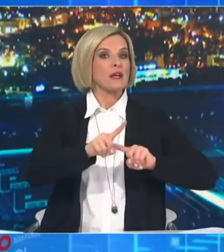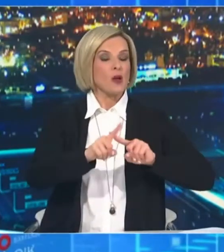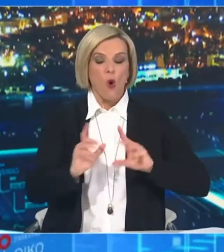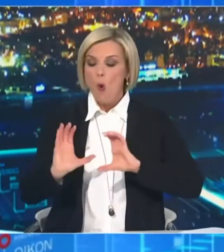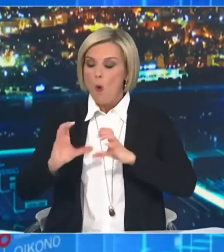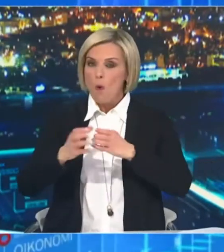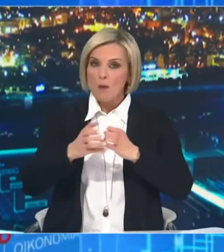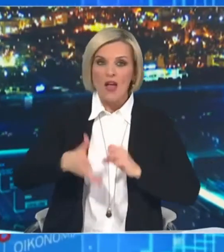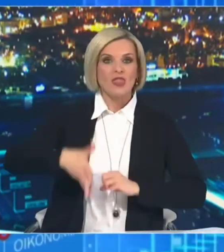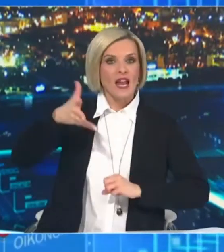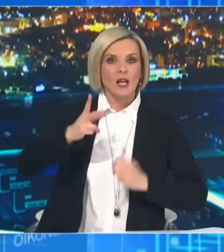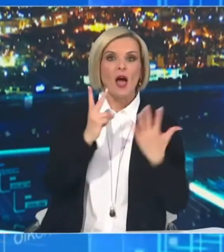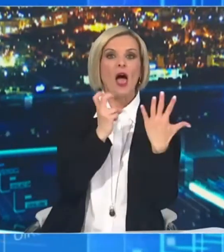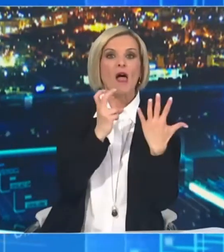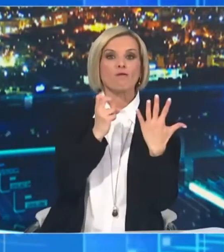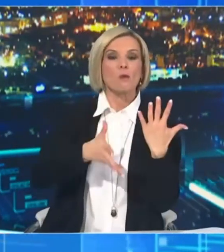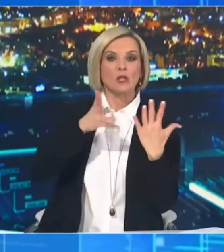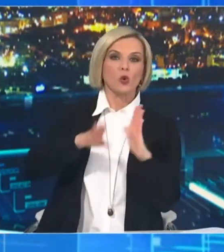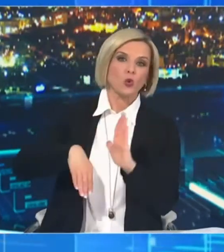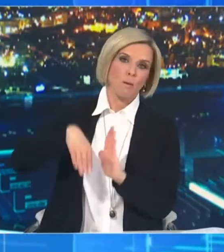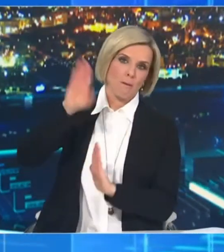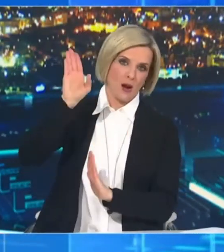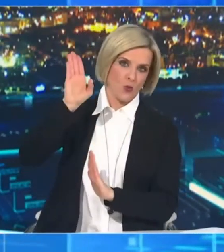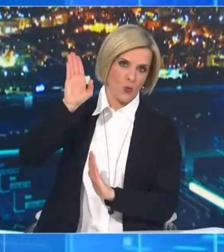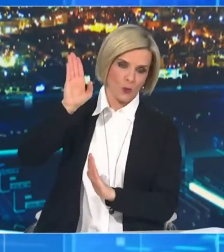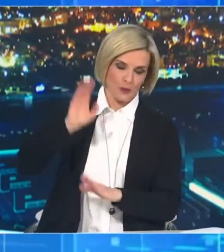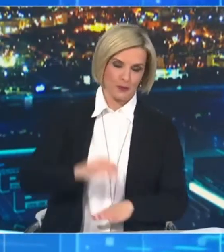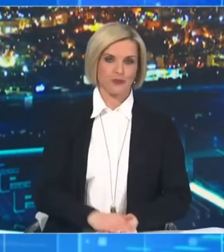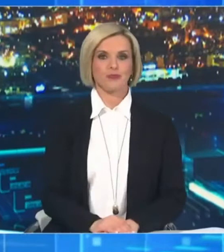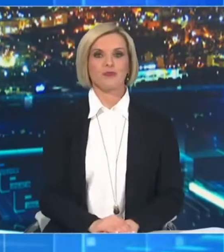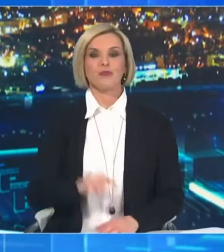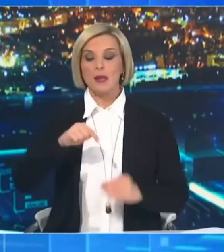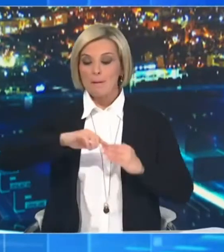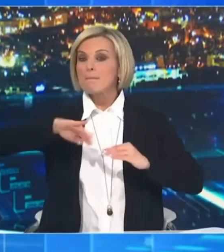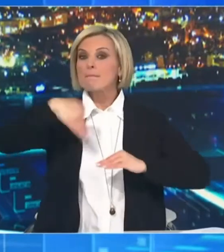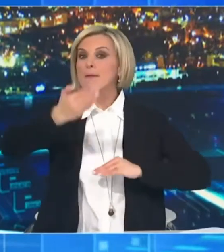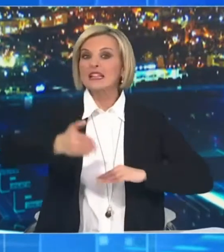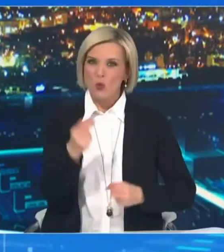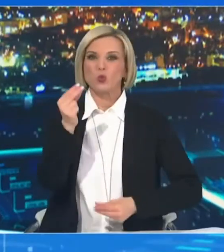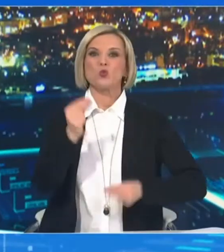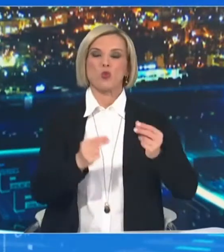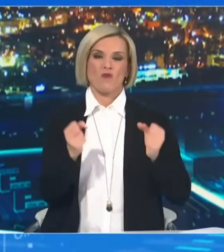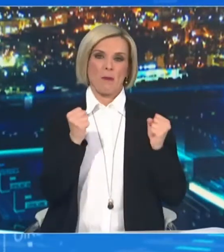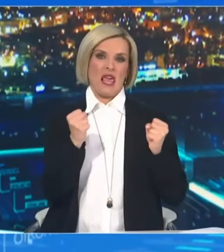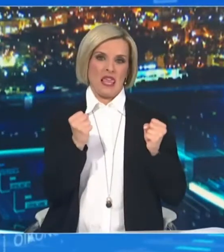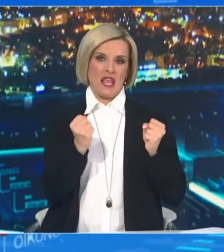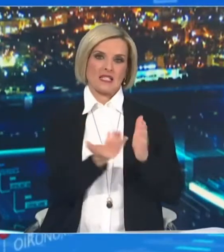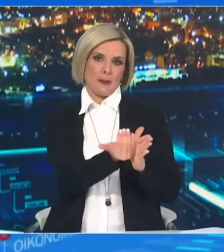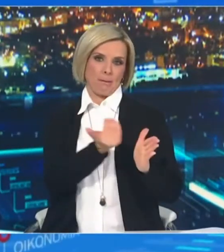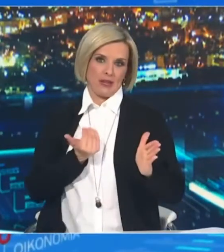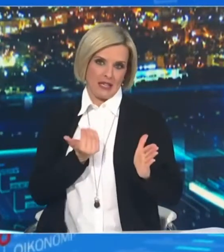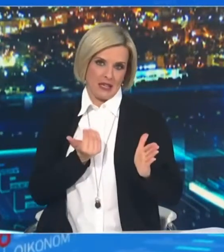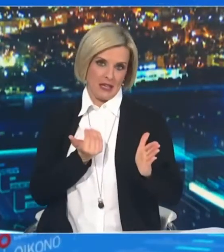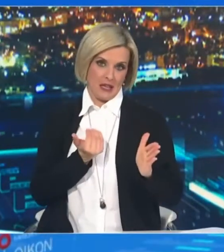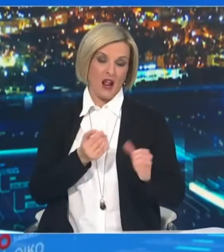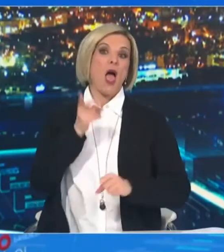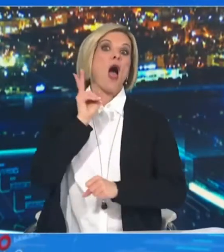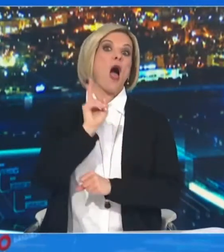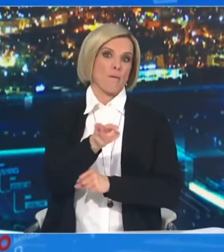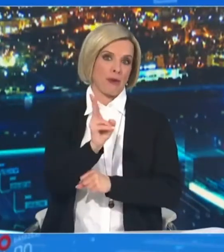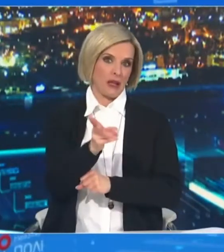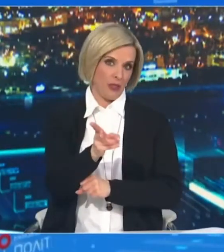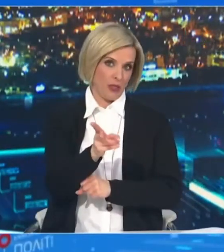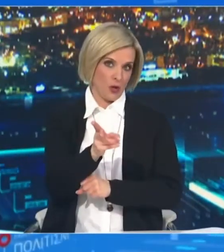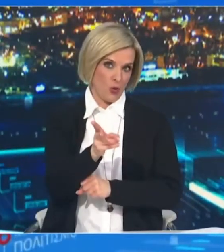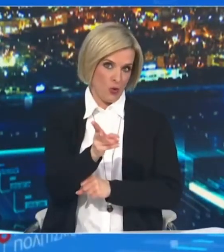ηλικίας 70 ετών και άνω. Τι θα ακολουθήσει υψηλού κινδύνου